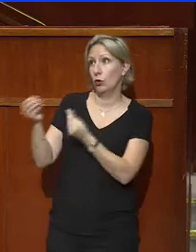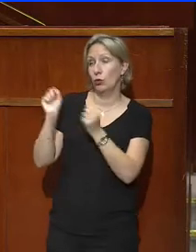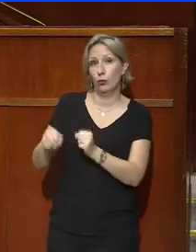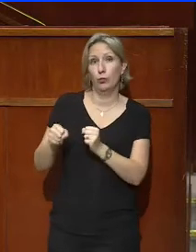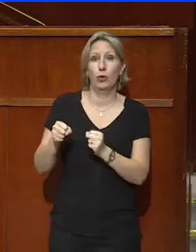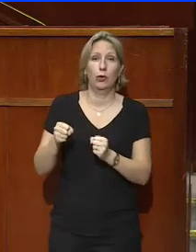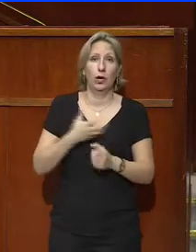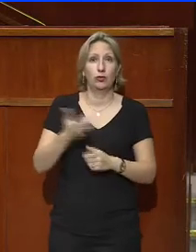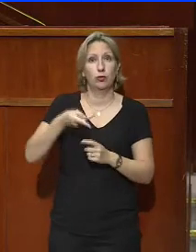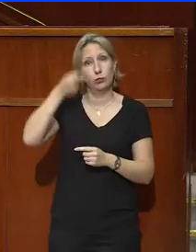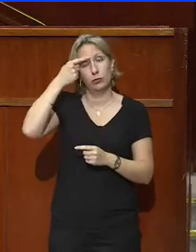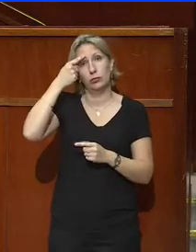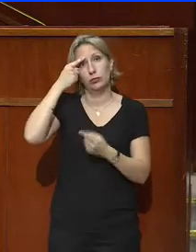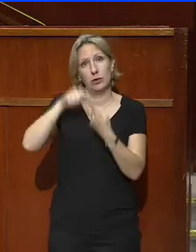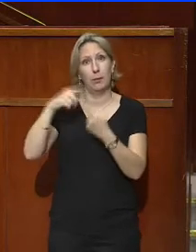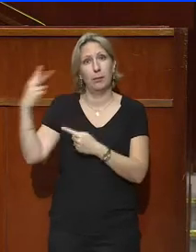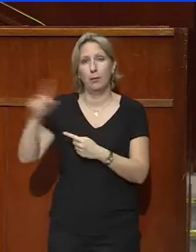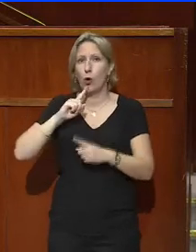ordonnances en cours d'élaboration.